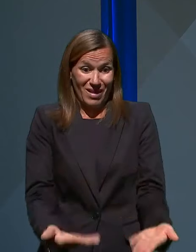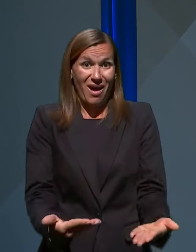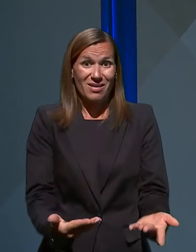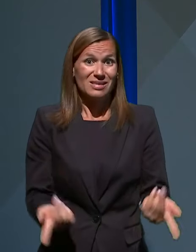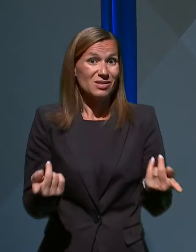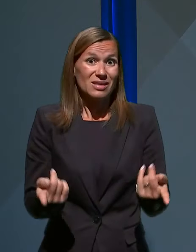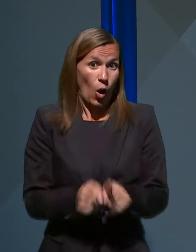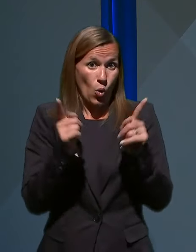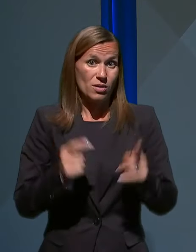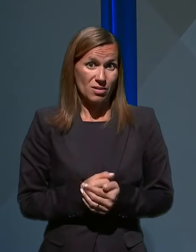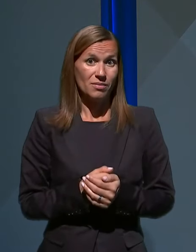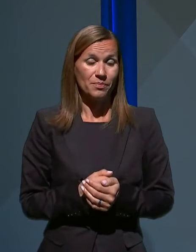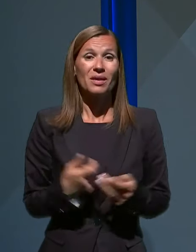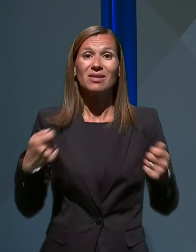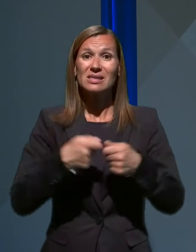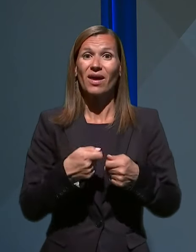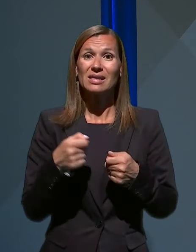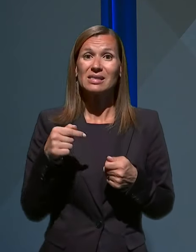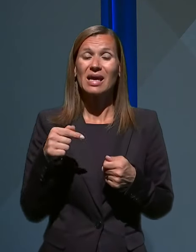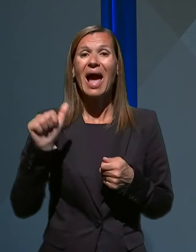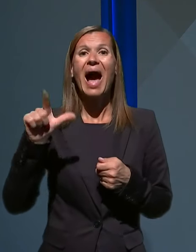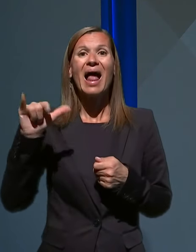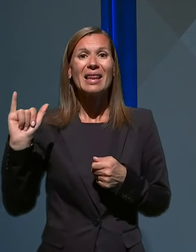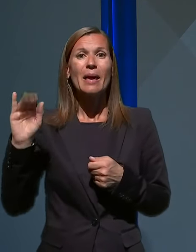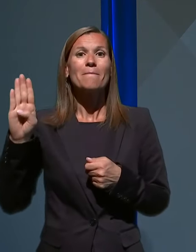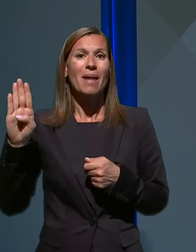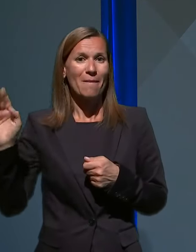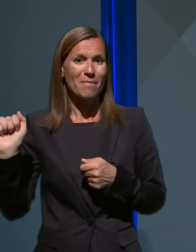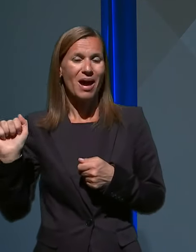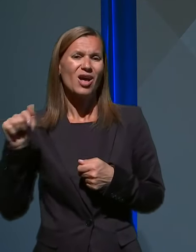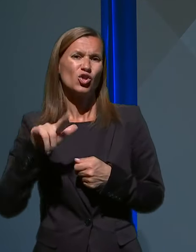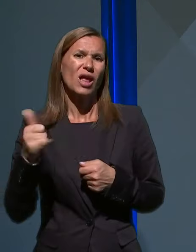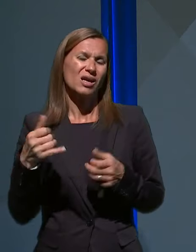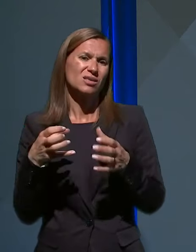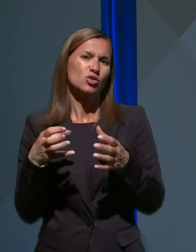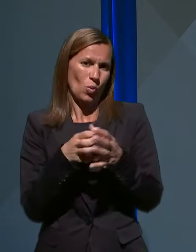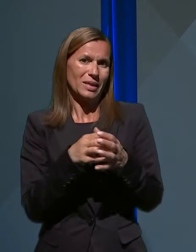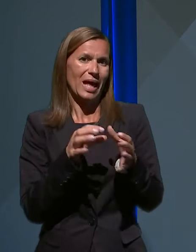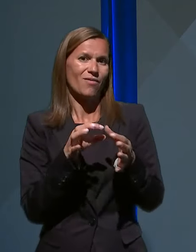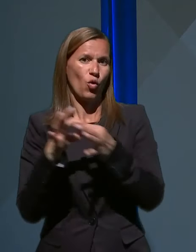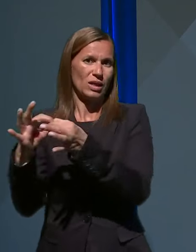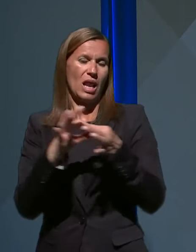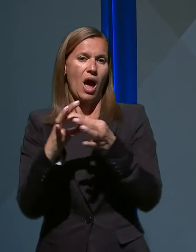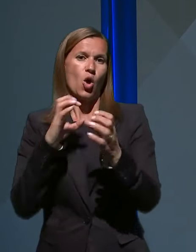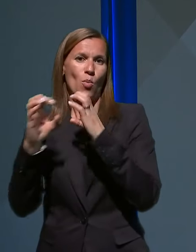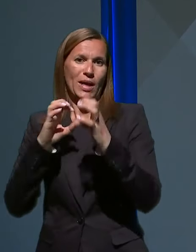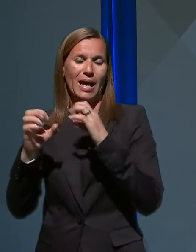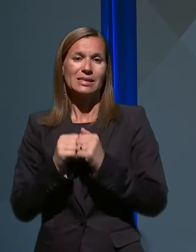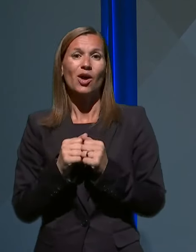takoj. V zvezi z Alibabo je ta skupina to komunikacijo vodila. Medijska